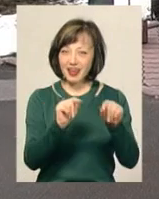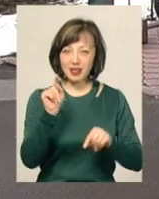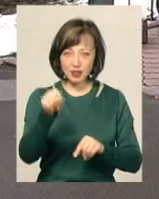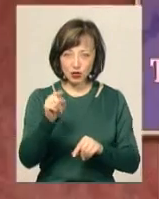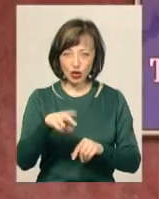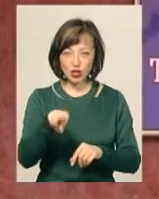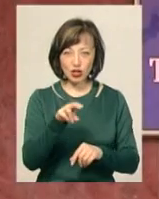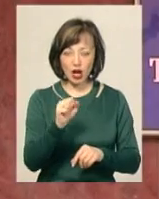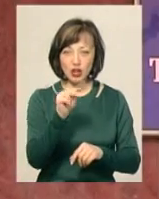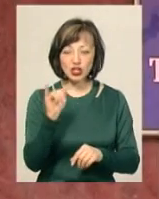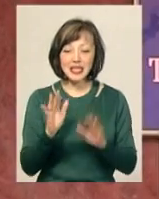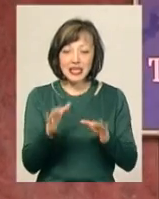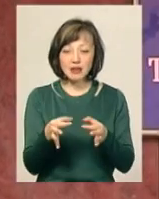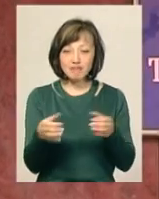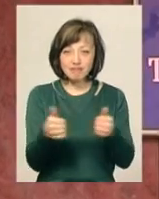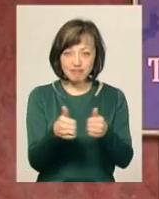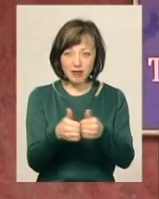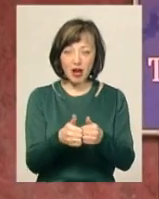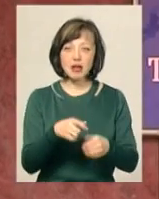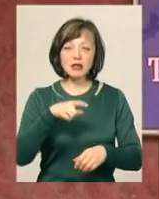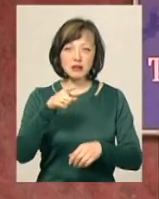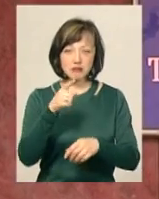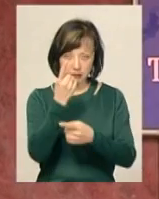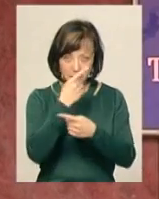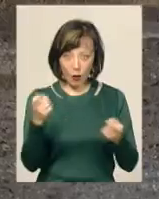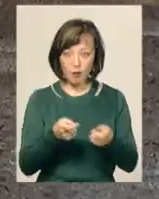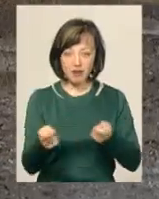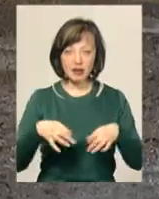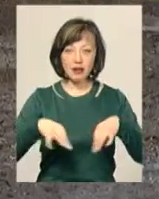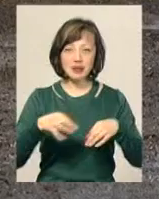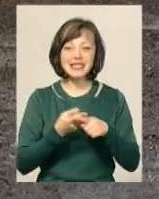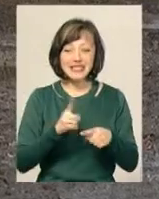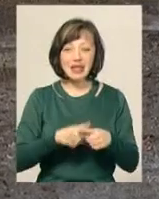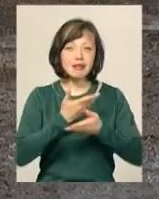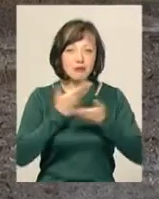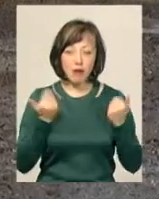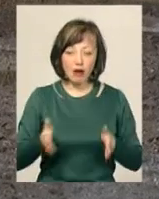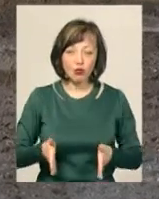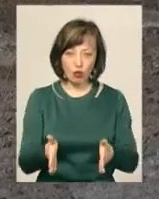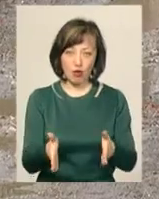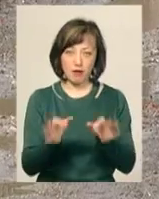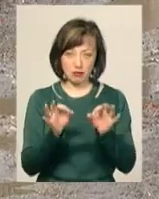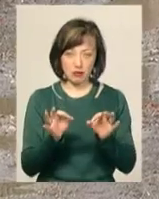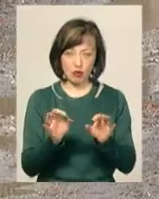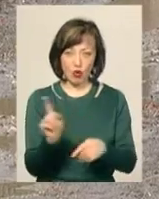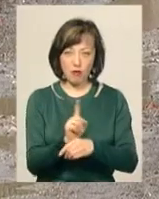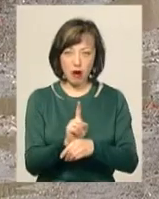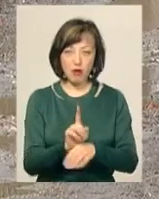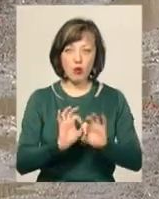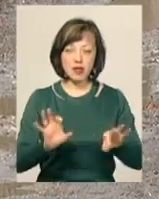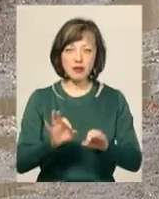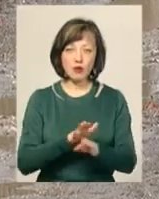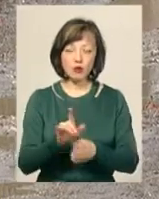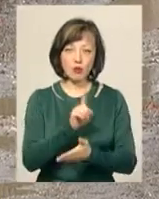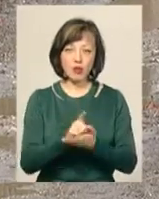«Хутор Швейцарія», а лише до околиці, назвали в управлінні транспорту та зв'язку. Це відсутність належного дорожного покриття, пояснив виконувач обов'язки